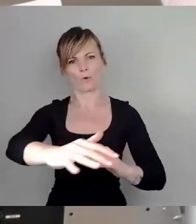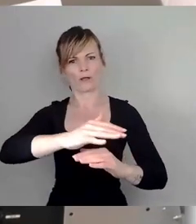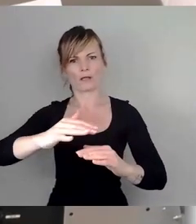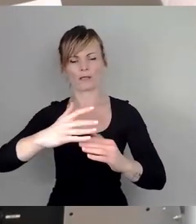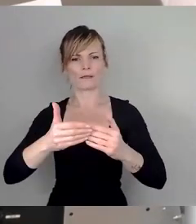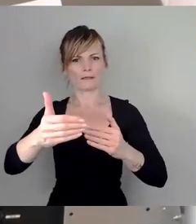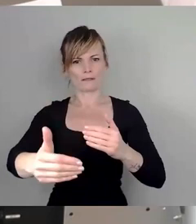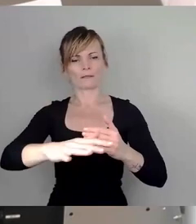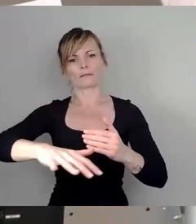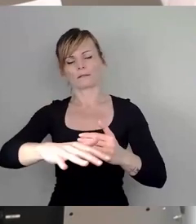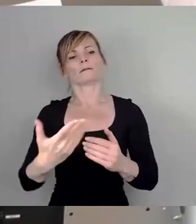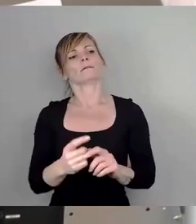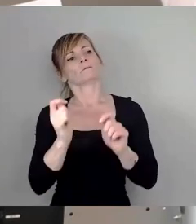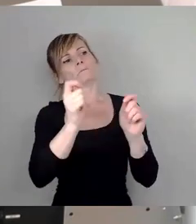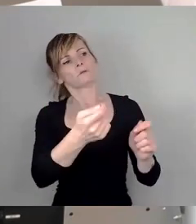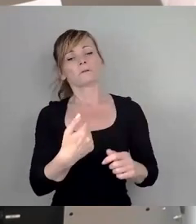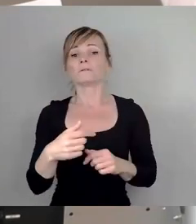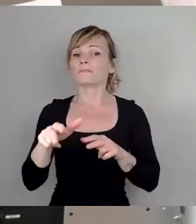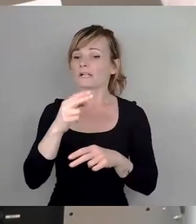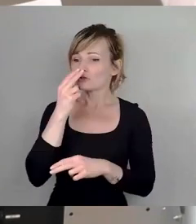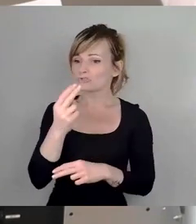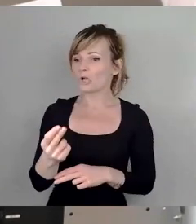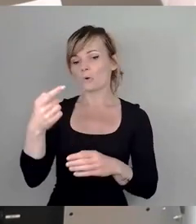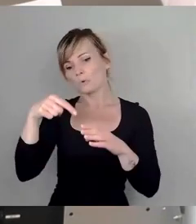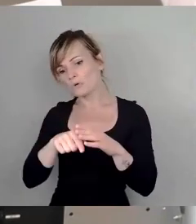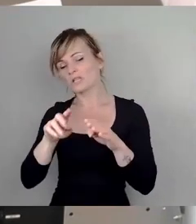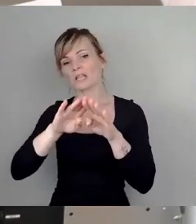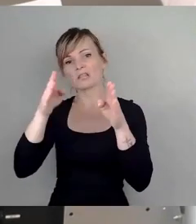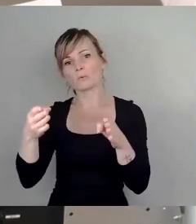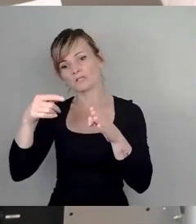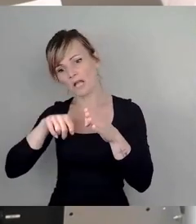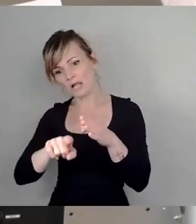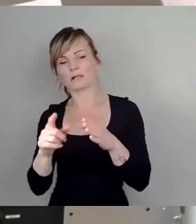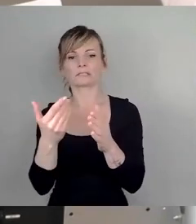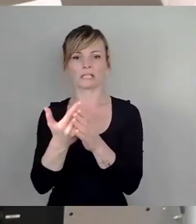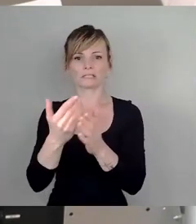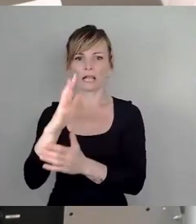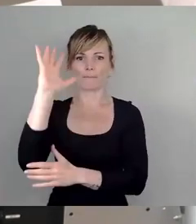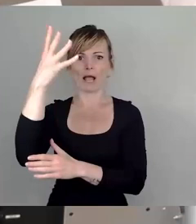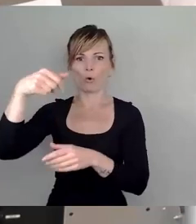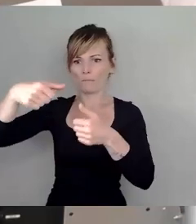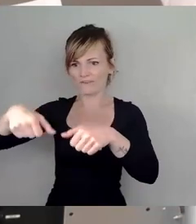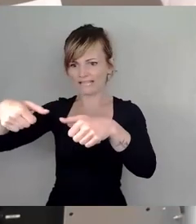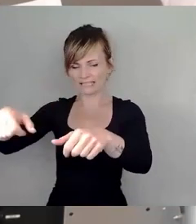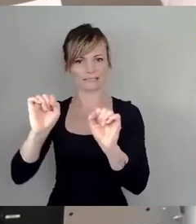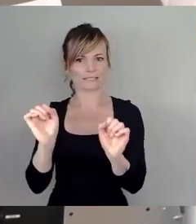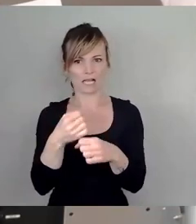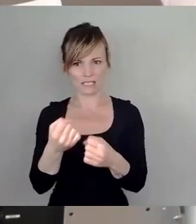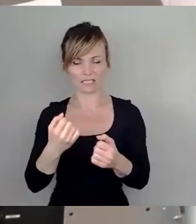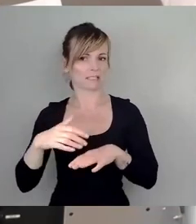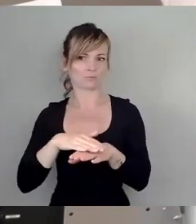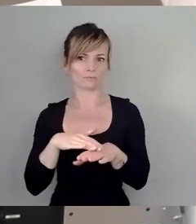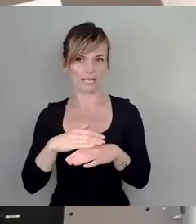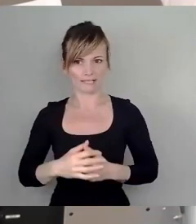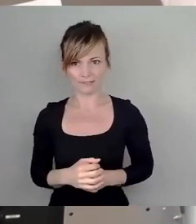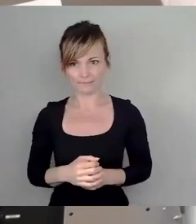Verwaltung hat einfach nur geguckt, hat gesagt, da unten ist ein Tunnel drunter, da können wir keine Bäume pflanzen, das ist nicht möglich, tut uns leid. Ich